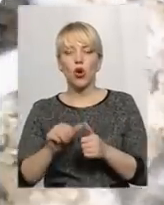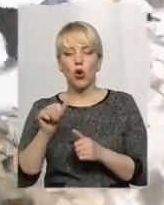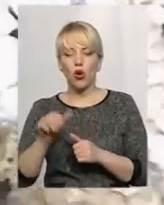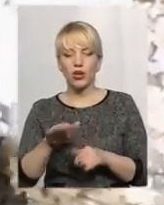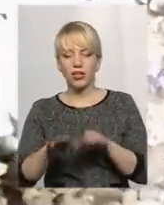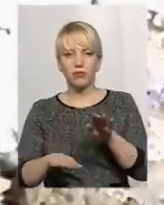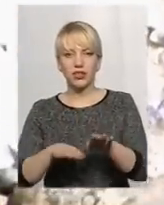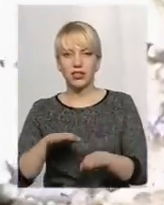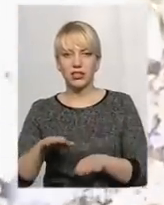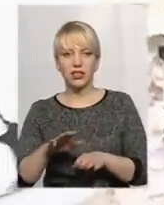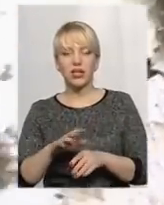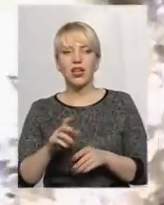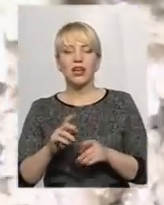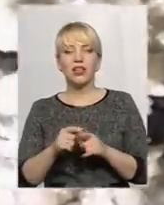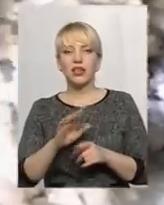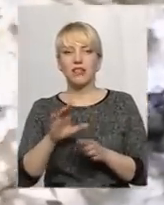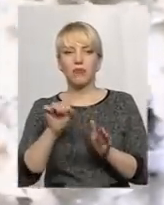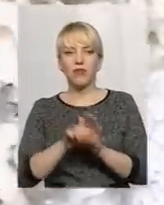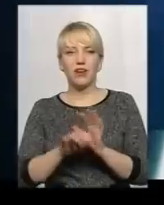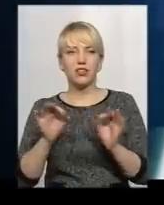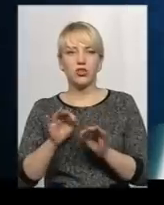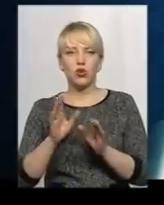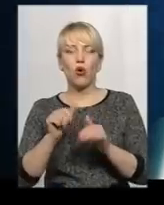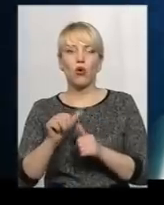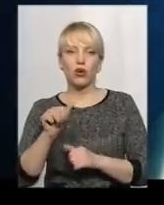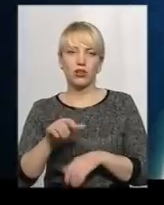фотографій Не вбивати нічого, крім часу